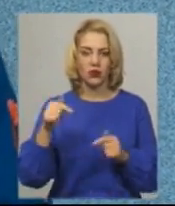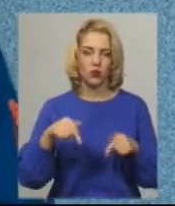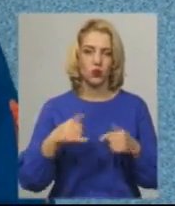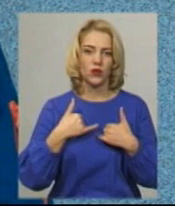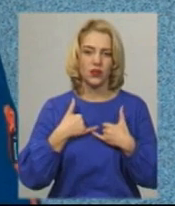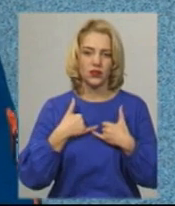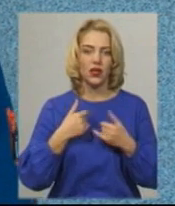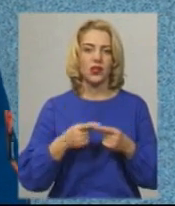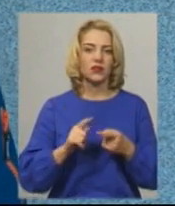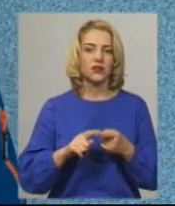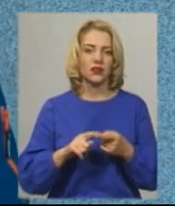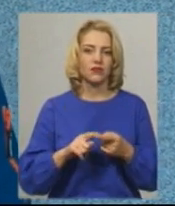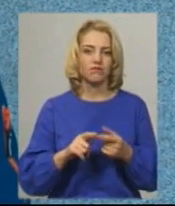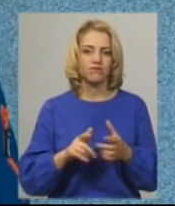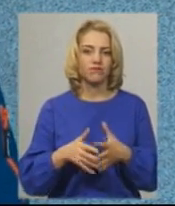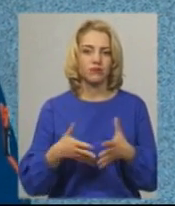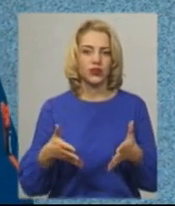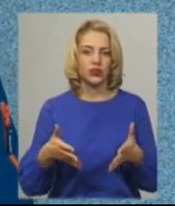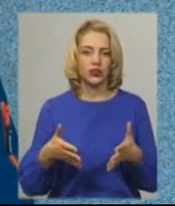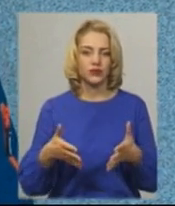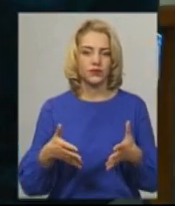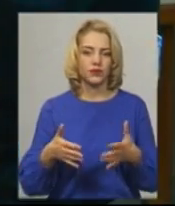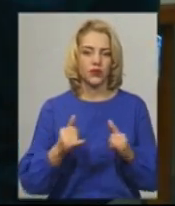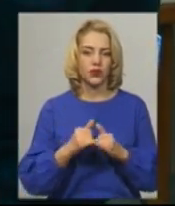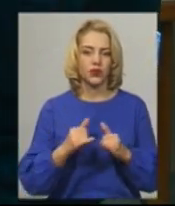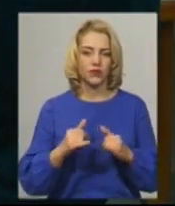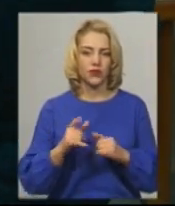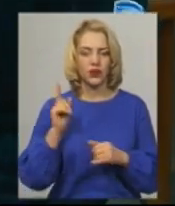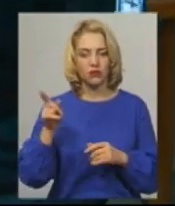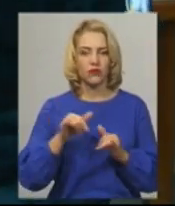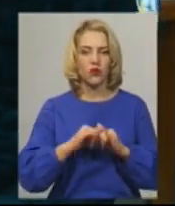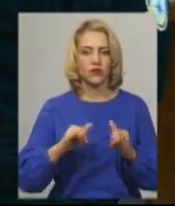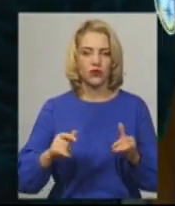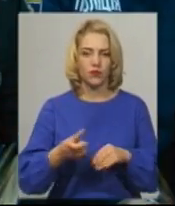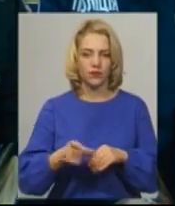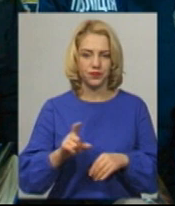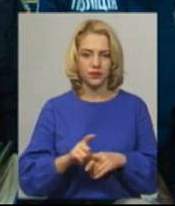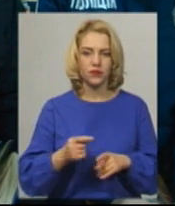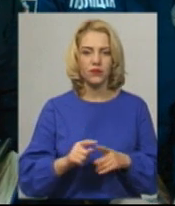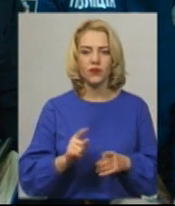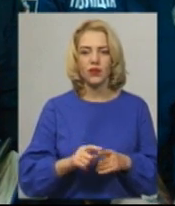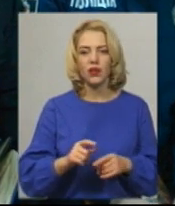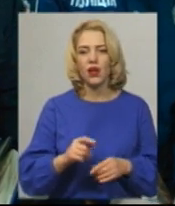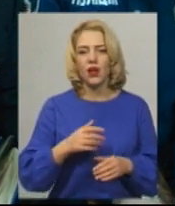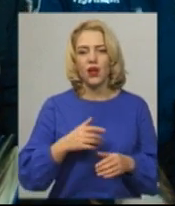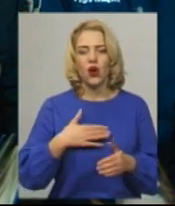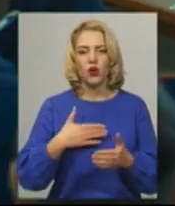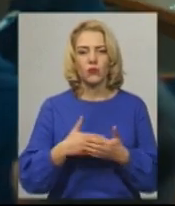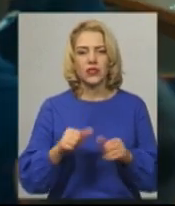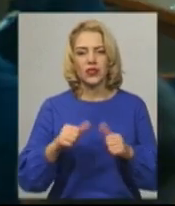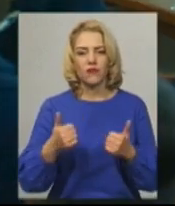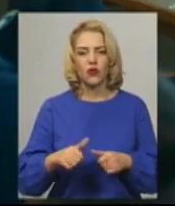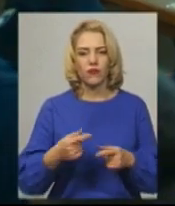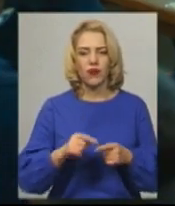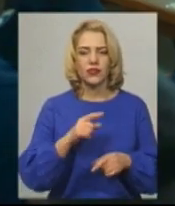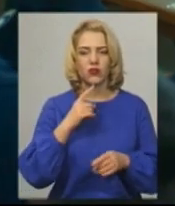Там набагато це більше розвинуте». За словами керівника громадського формування Юрія Біленького, проєкт